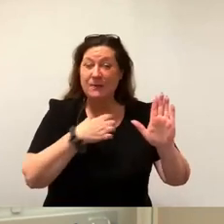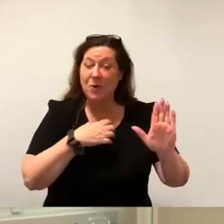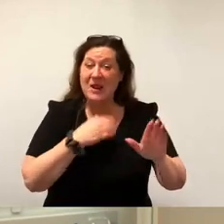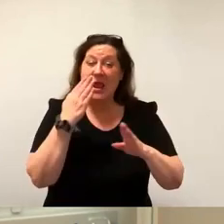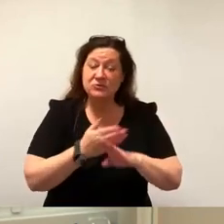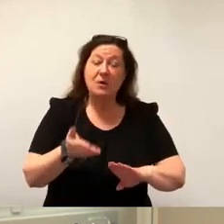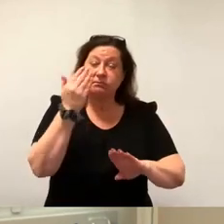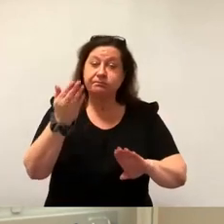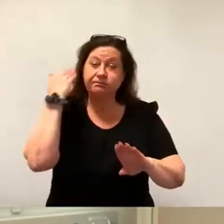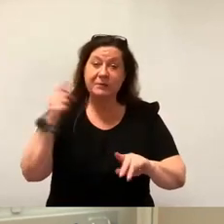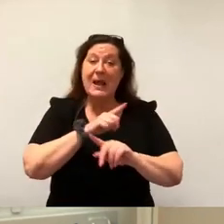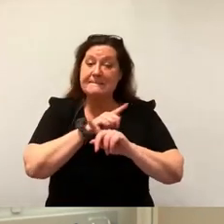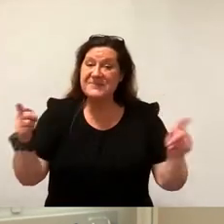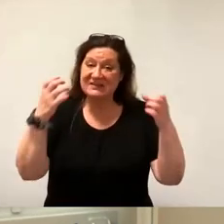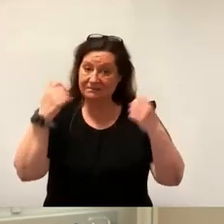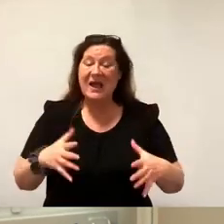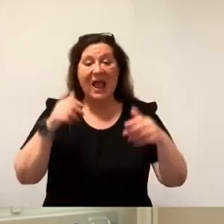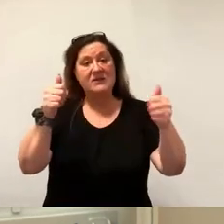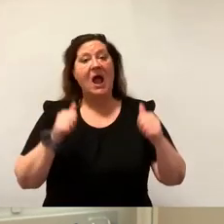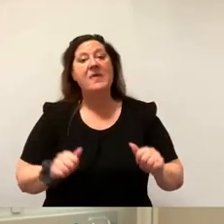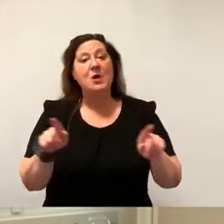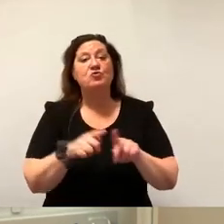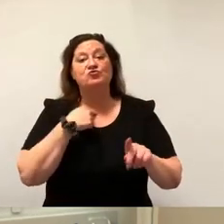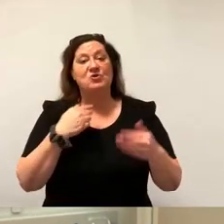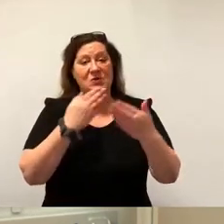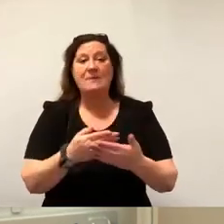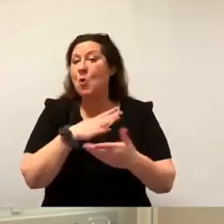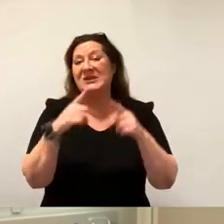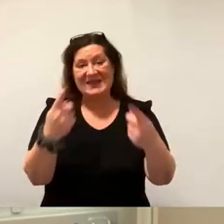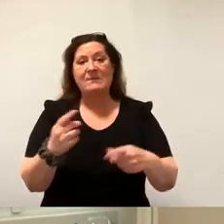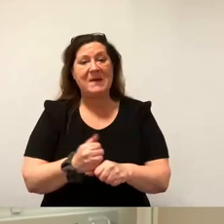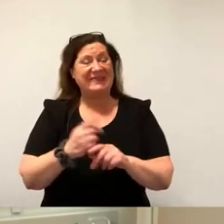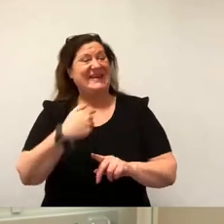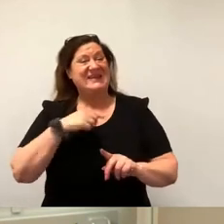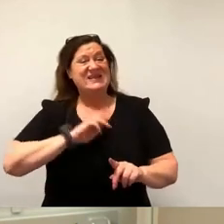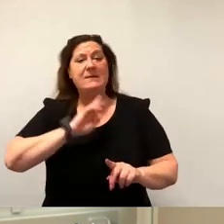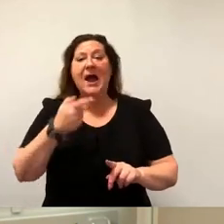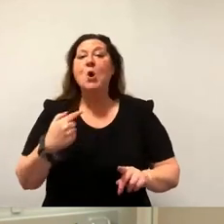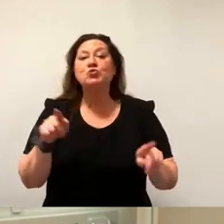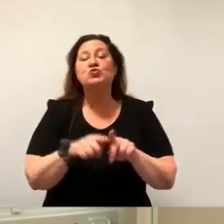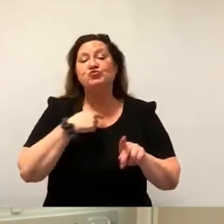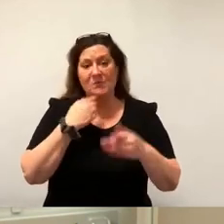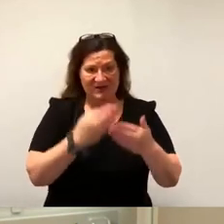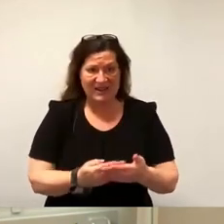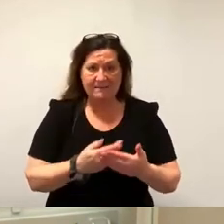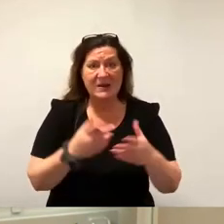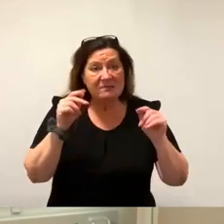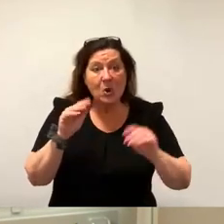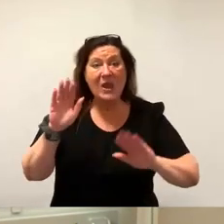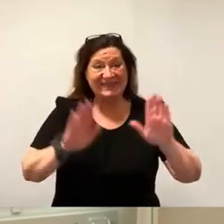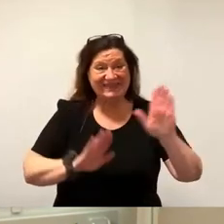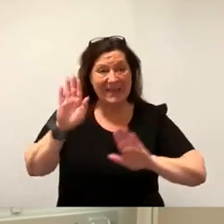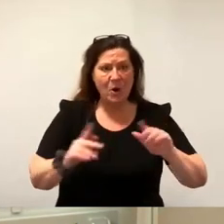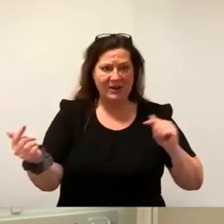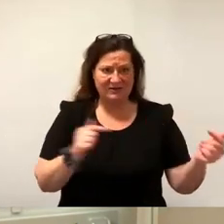bereit sind, solchen Anträgen zuzustimmen. Oder so auch selber stellen. Dann stimme ich zu. Das ist demokratischer Diskurs. Und deswegen ist das heute